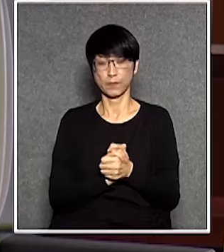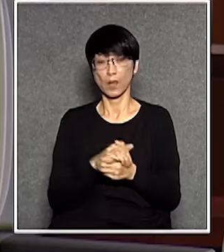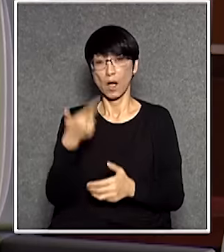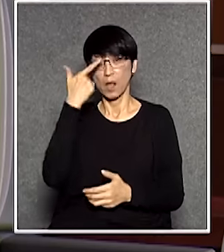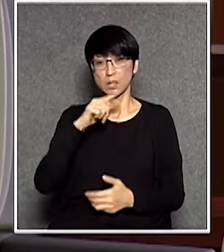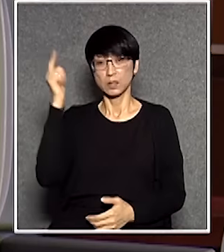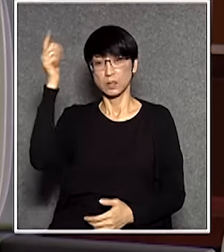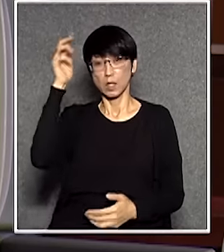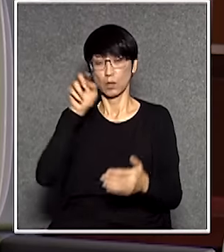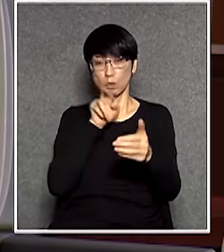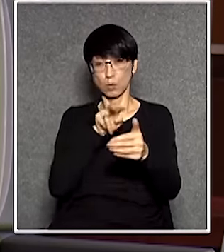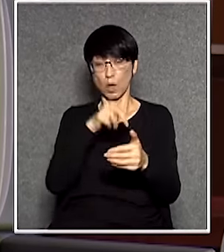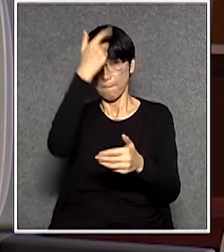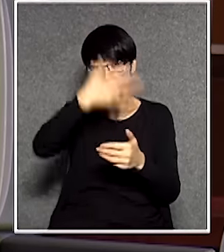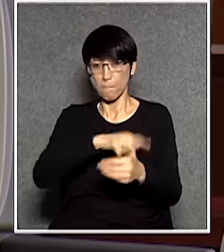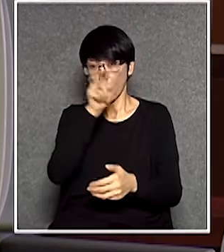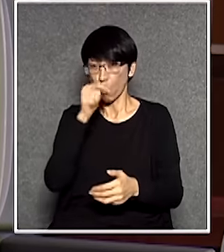管系統的問題是很多的譬如